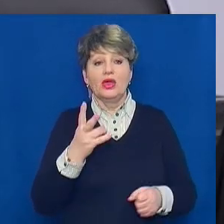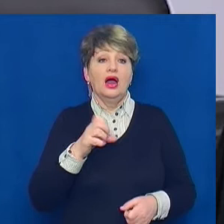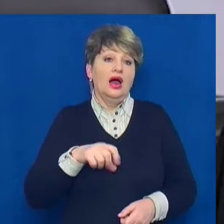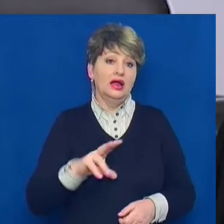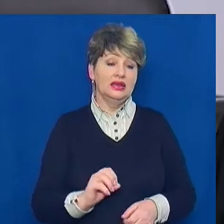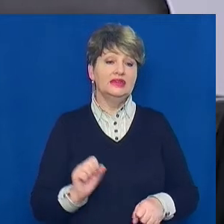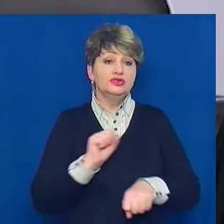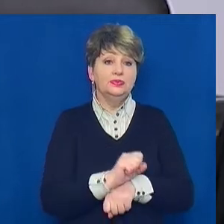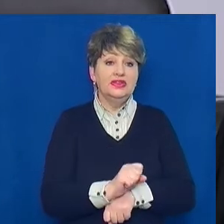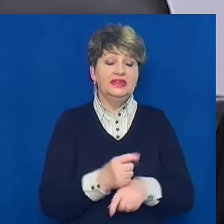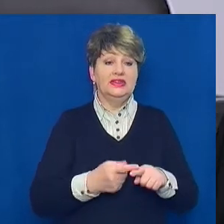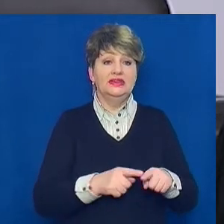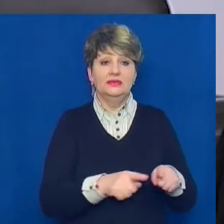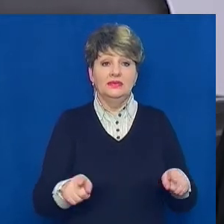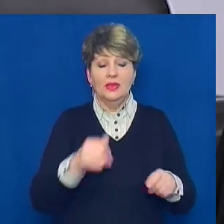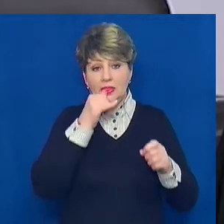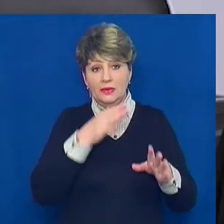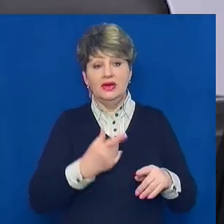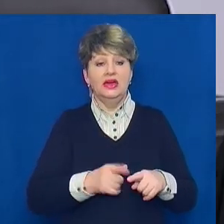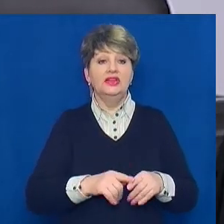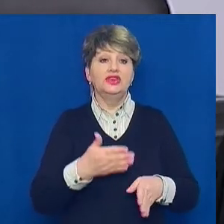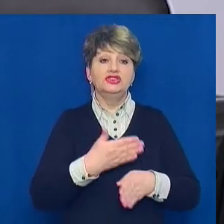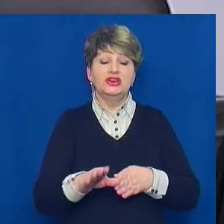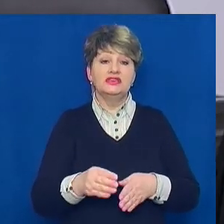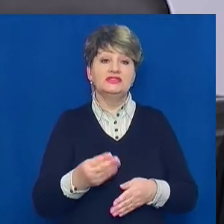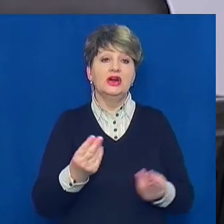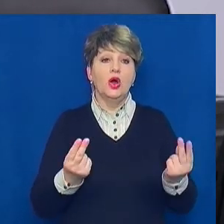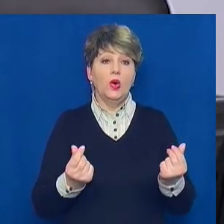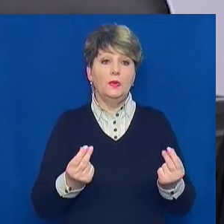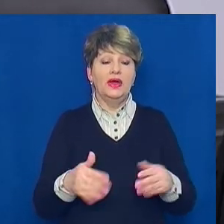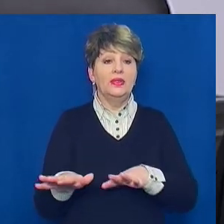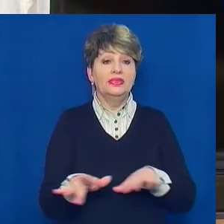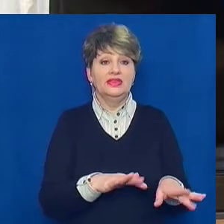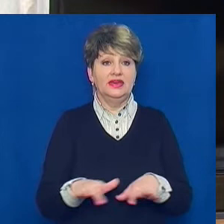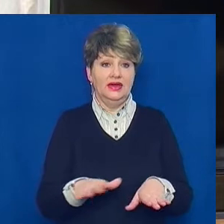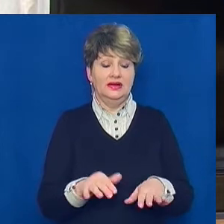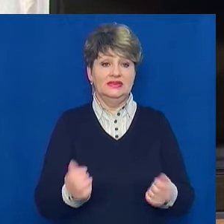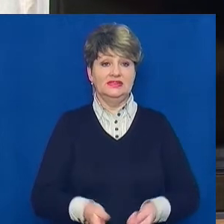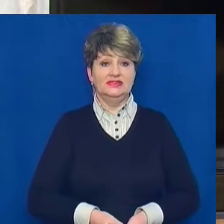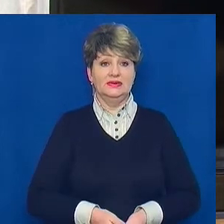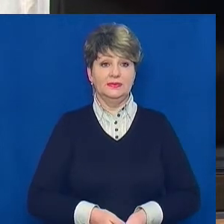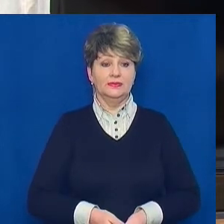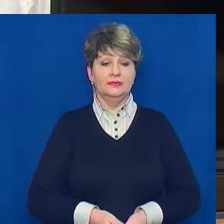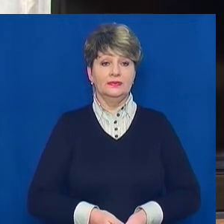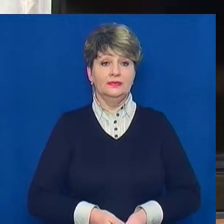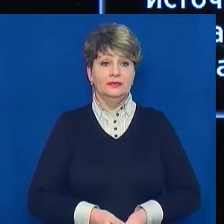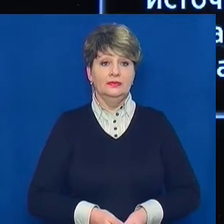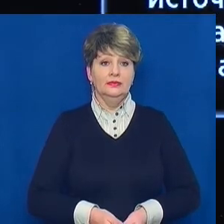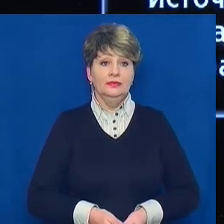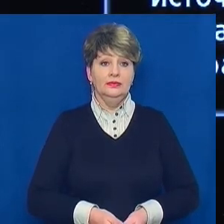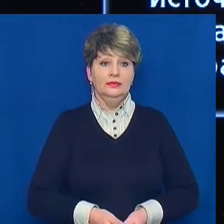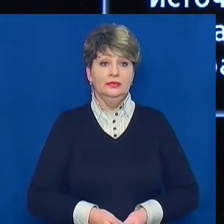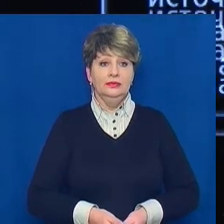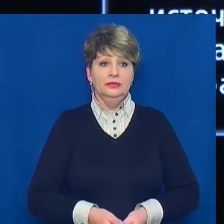не може, тому що це є частина комерційної діяльності мовників. Тетяна Недбайло, Олег Кураш,